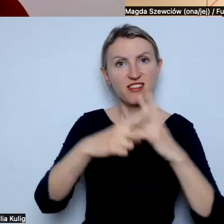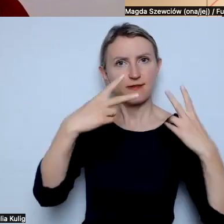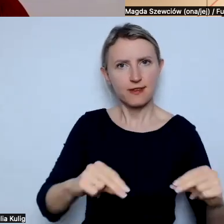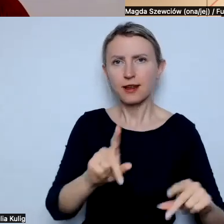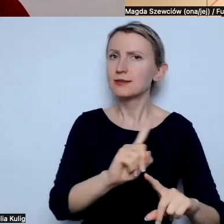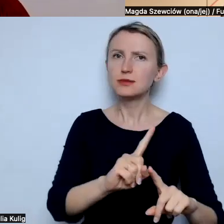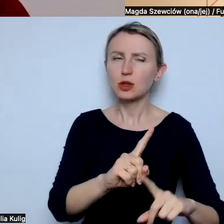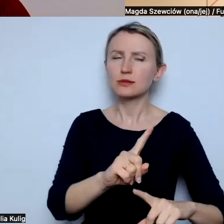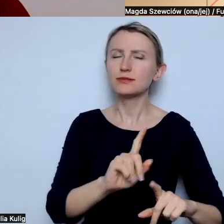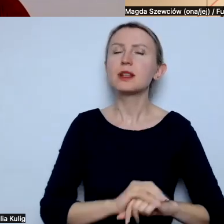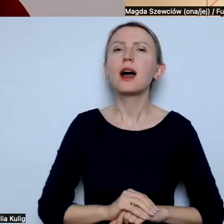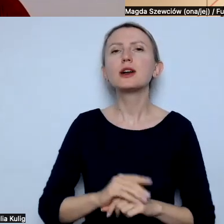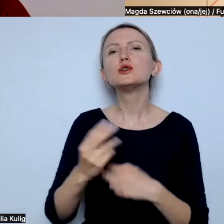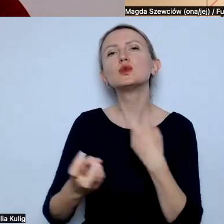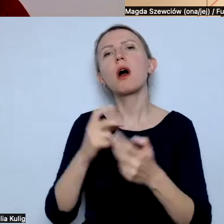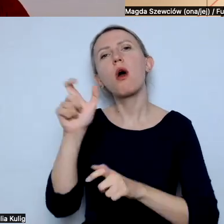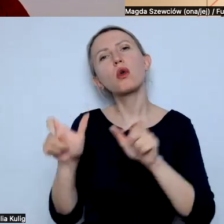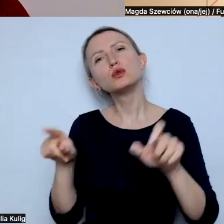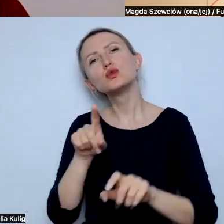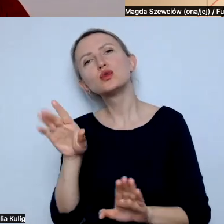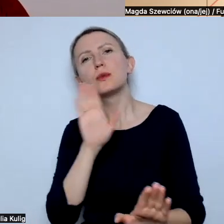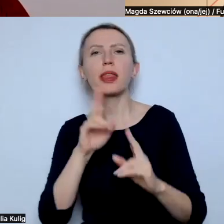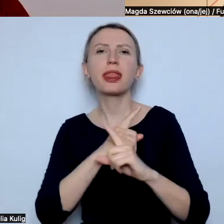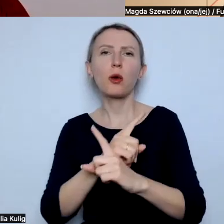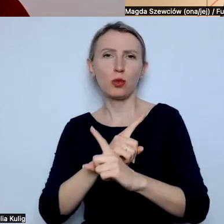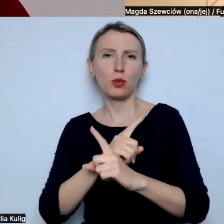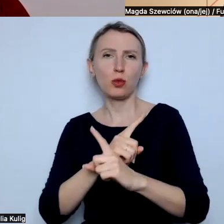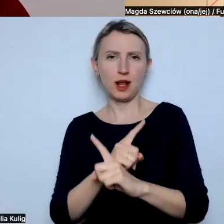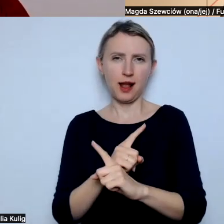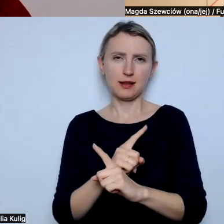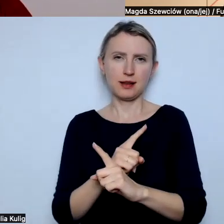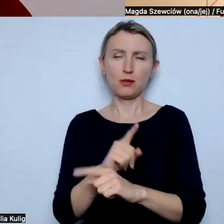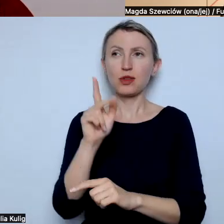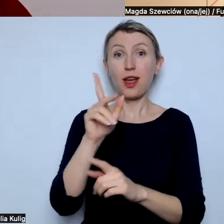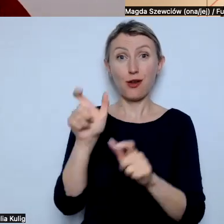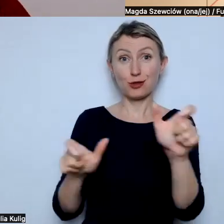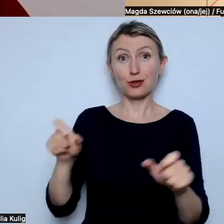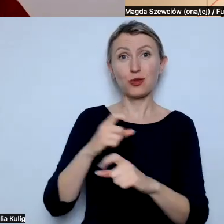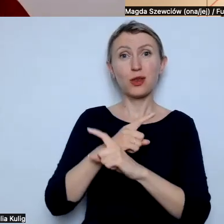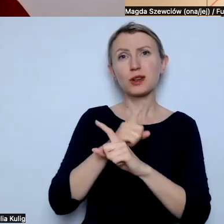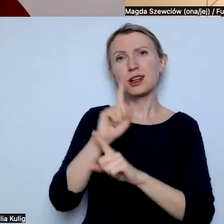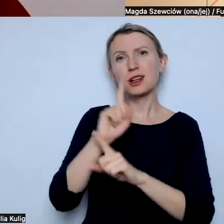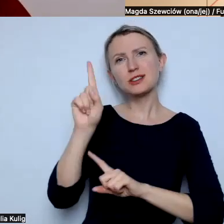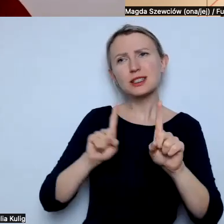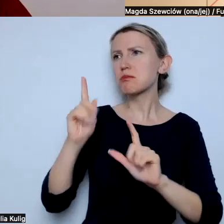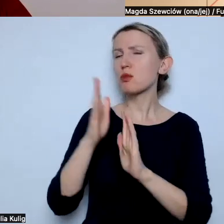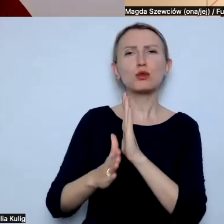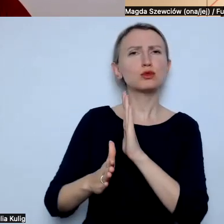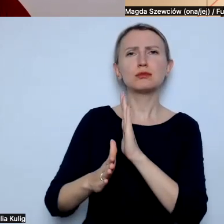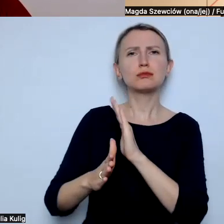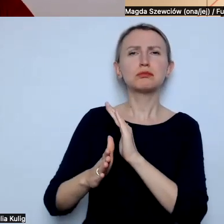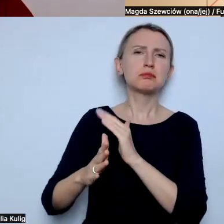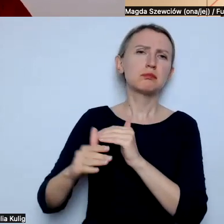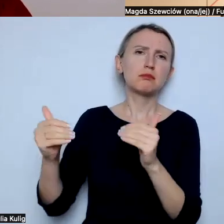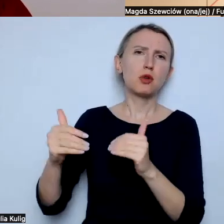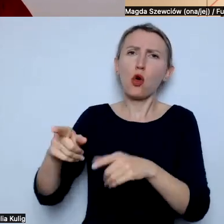bardzo trudne, tylko osób, które tak zwane są neutralne. Bo osoby neutralne czasami po prostu mogą nie mieć